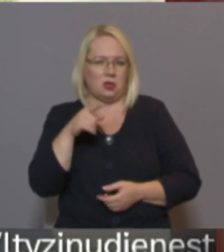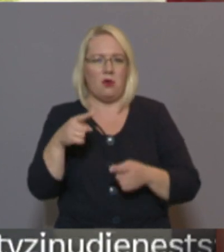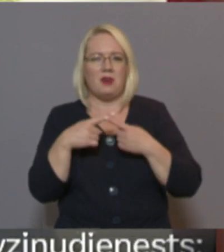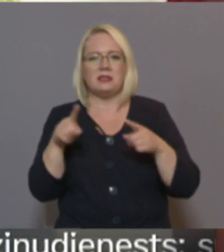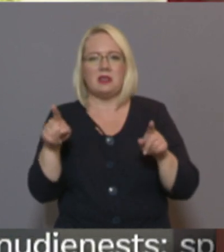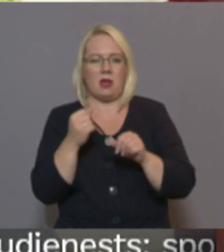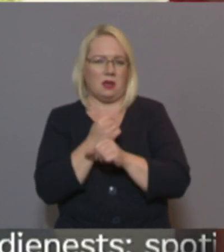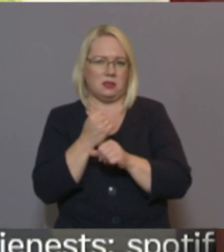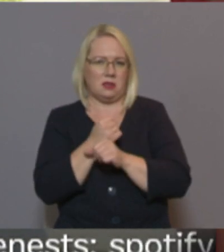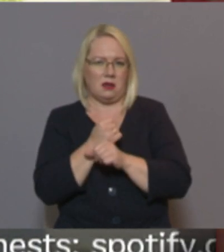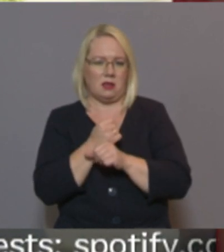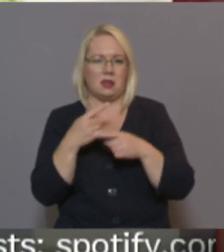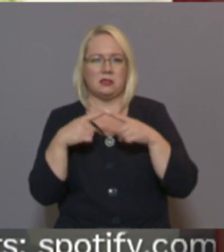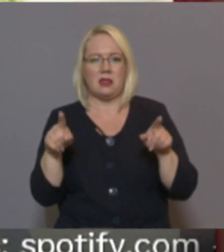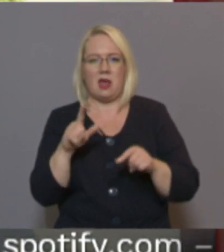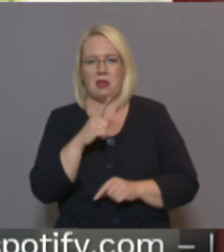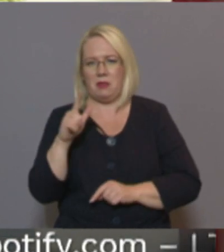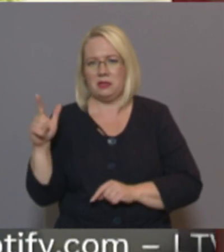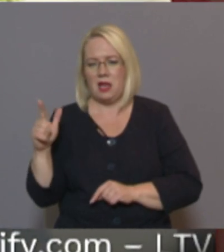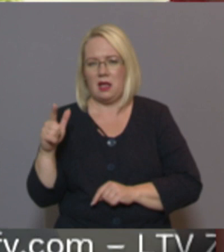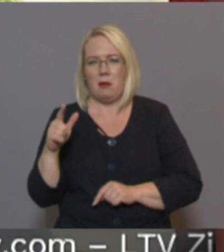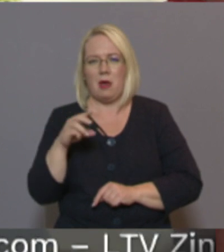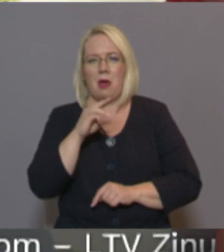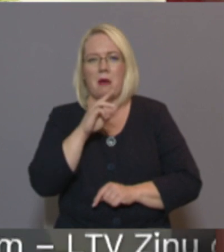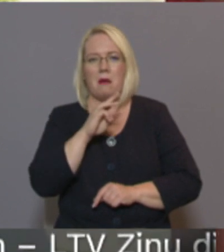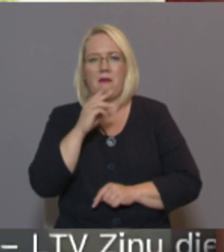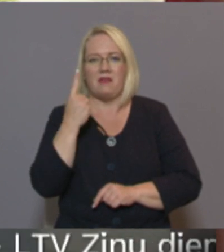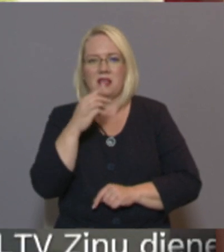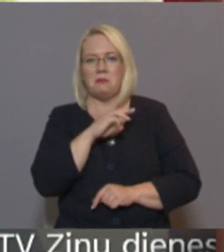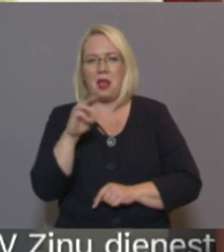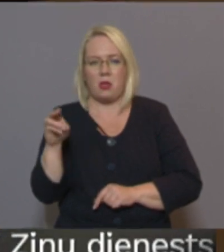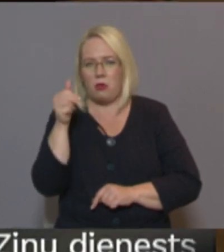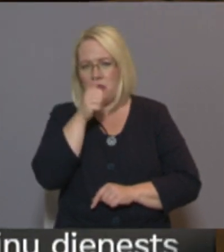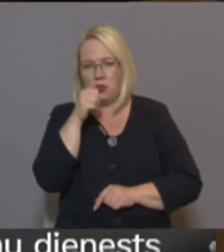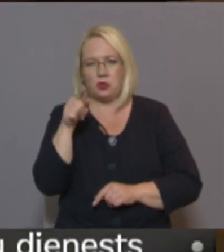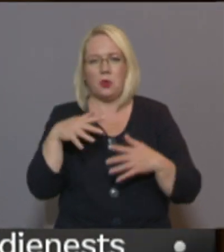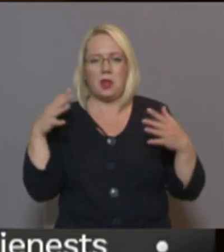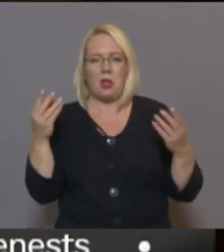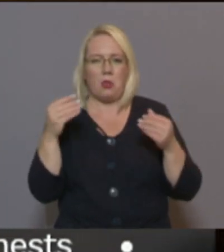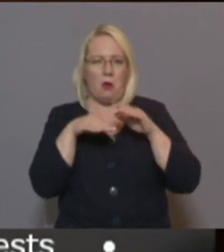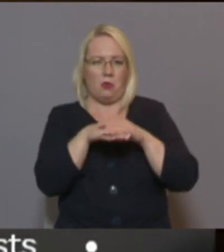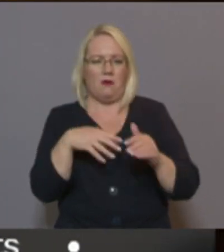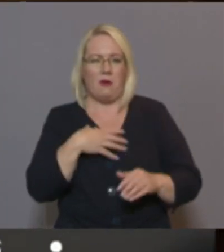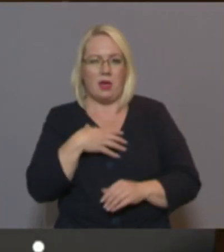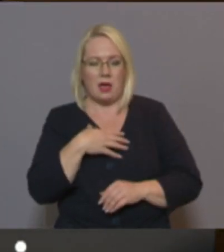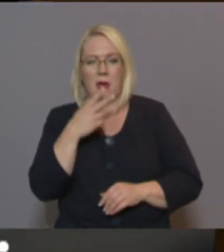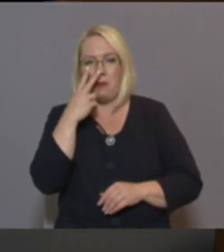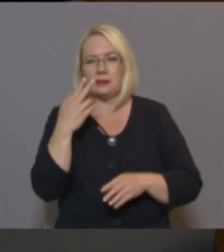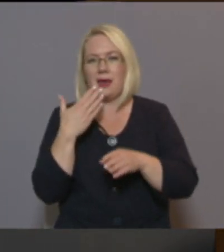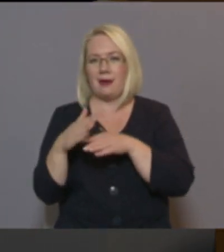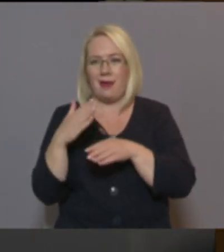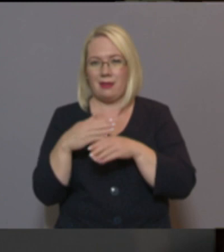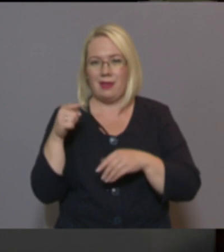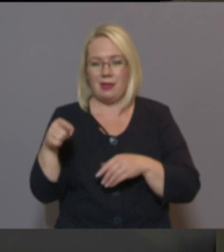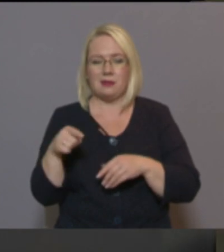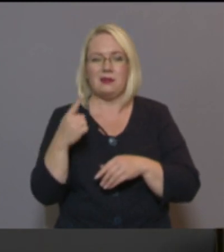izdarīt. Savādākajiem līdzekļiem, es nezinu. Miljonas, es neattīs, ka tur tik lielas ieguldības. Paredzēts, ka aizņēmums viena miljonu eiro